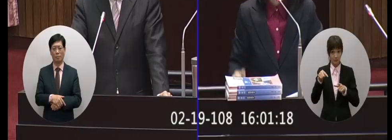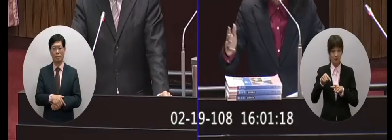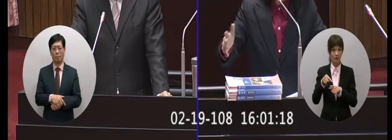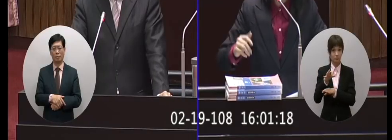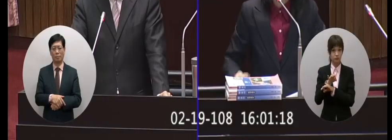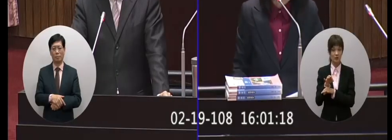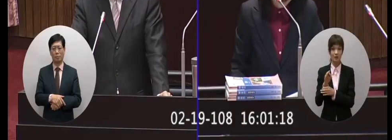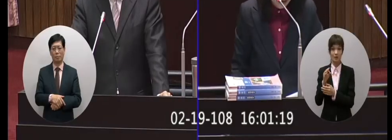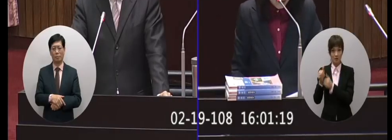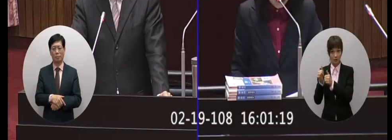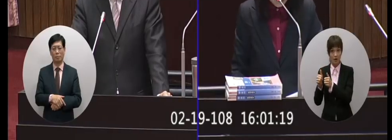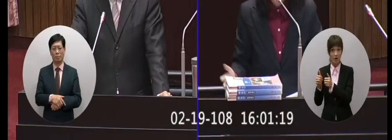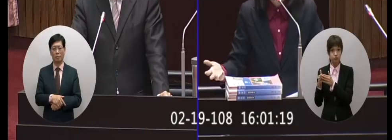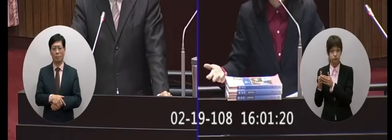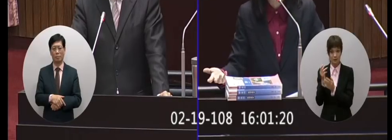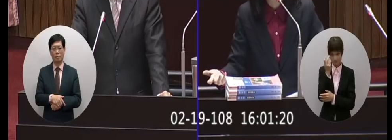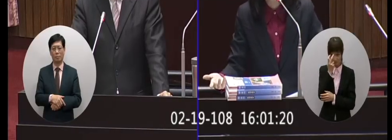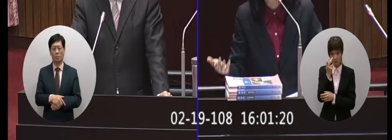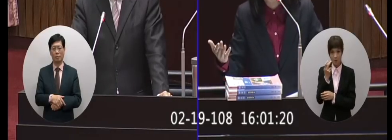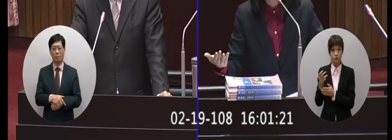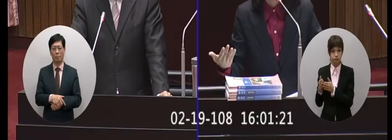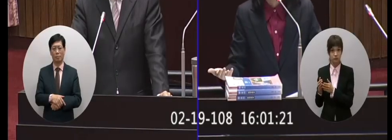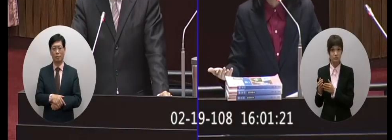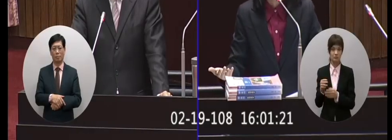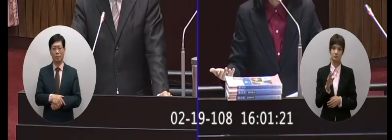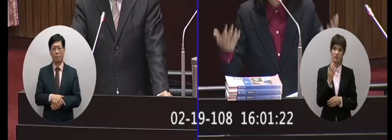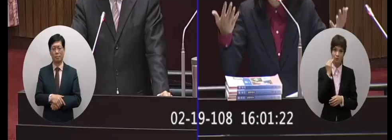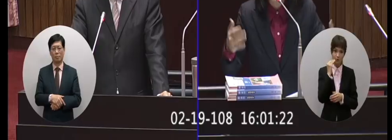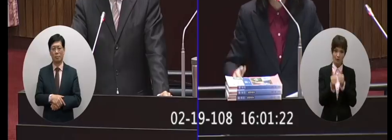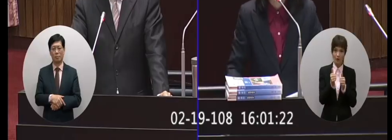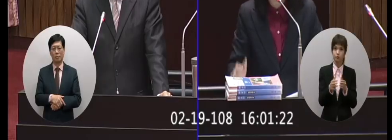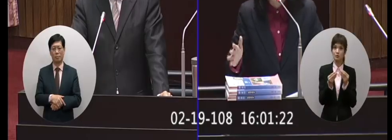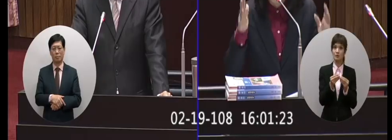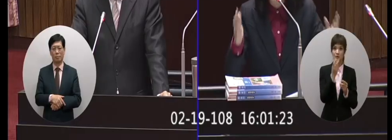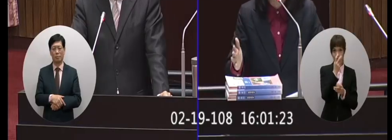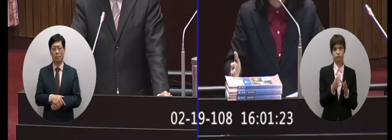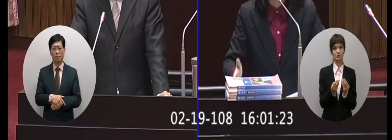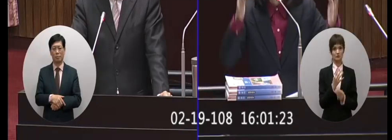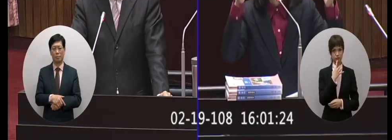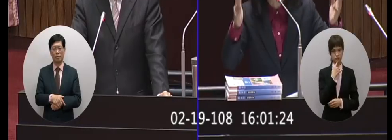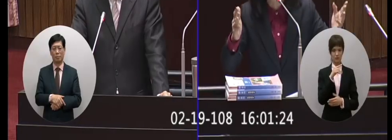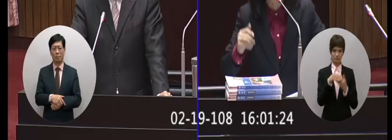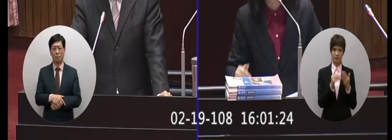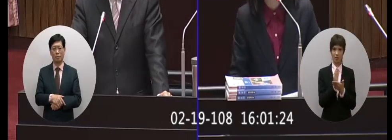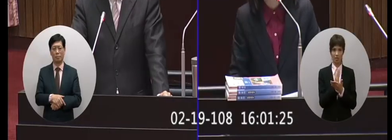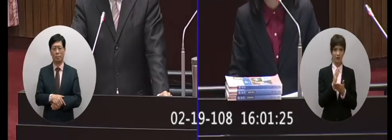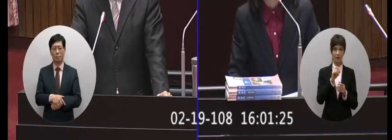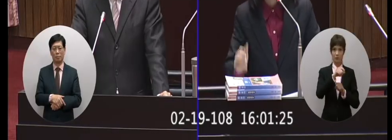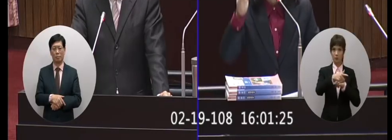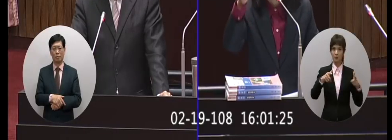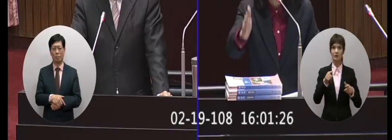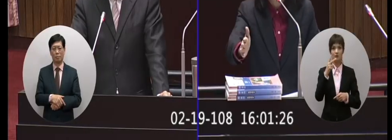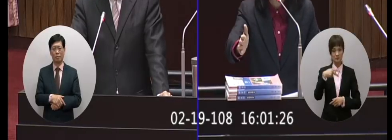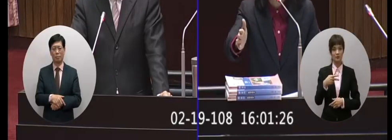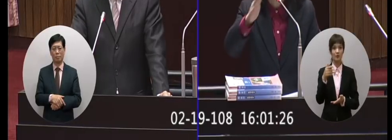要審定其他不用審定那所以我不知道教科書的標準是什麼再來還會問的你還是沒有回答到底有沒有教科書